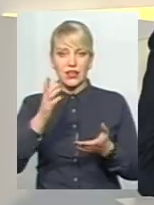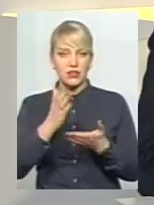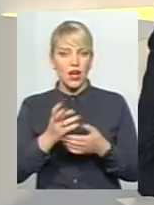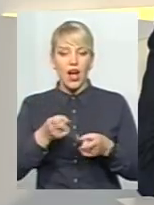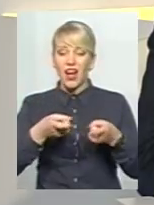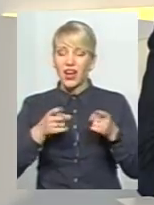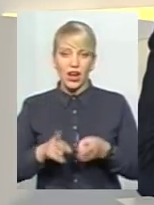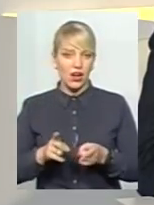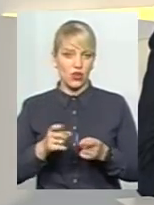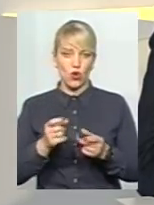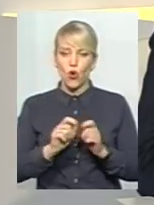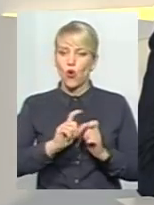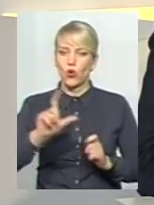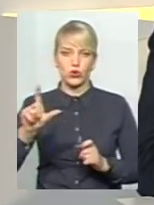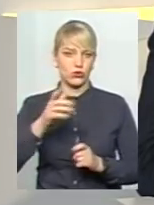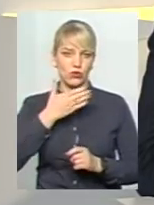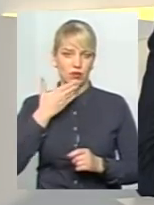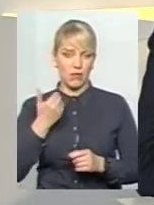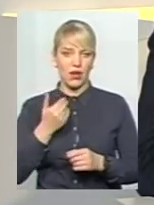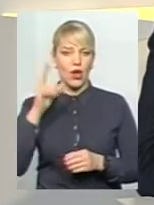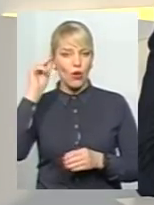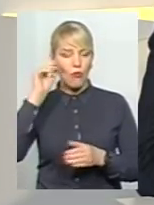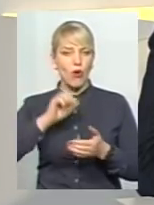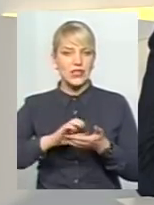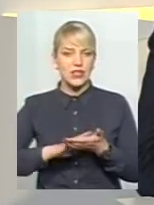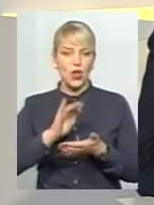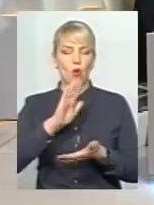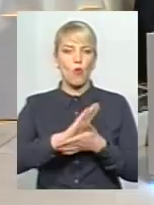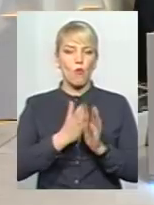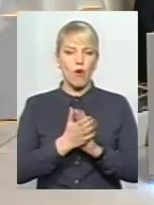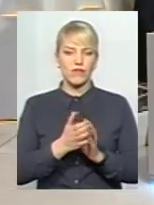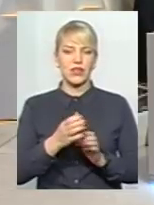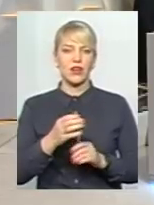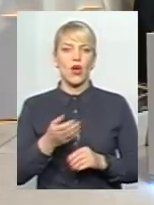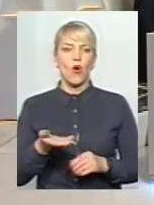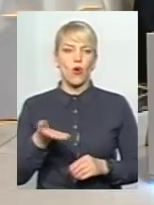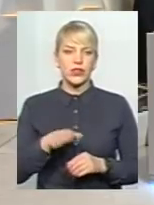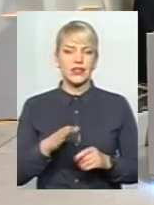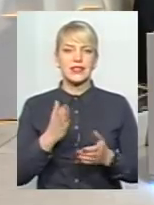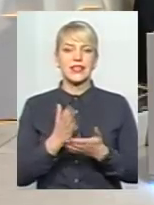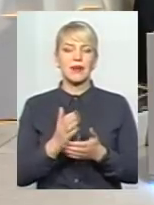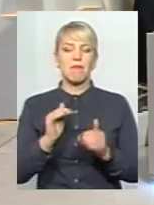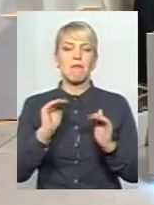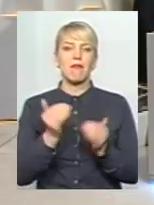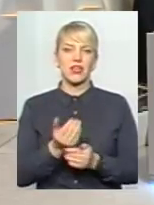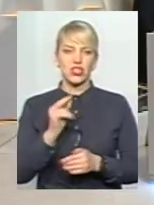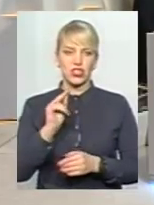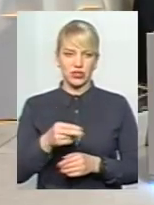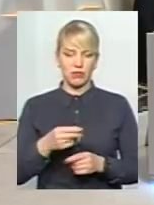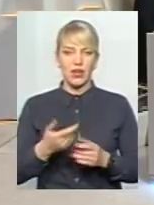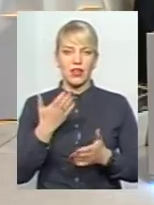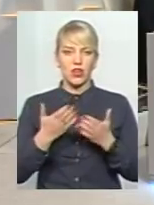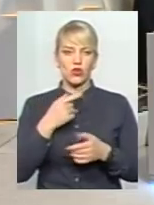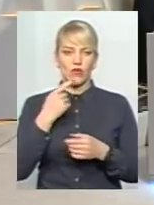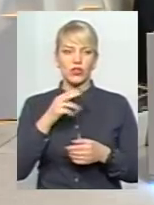росту фактично немає. Показники в умовних одиницях стало ще й менше, ніж було, якщо ми говоримо безпросередньо про